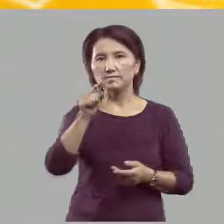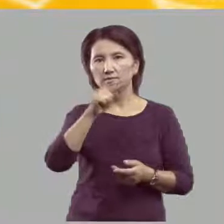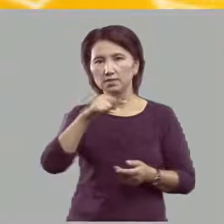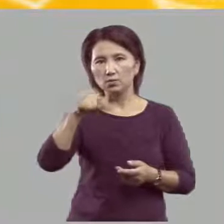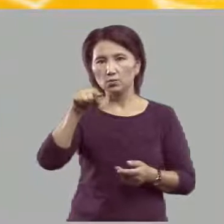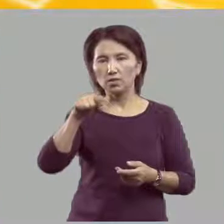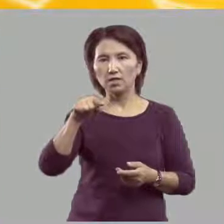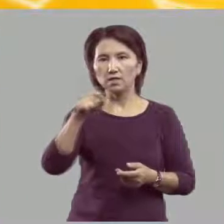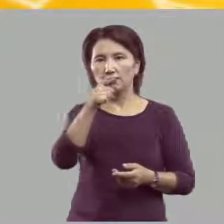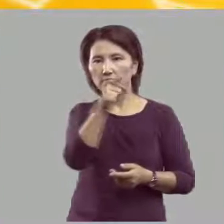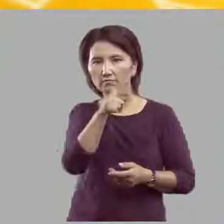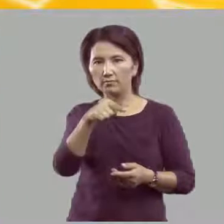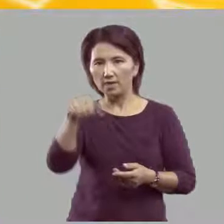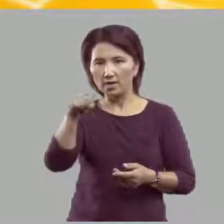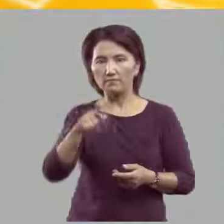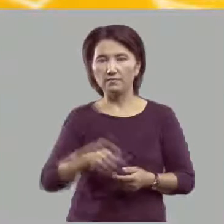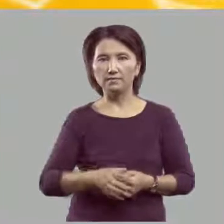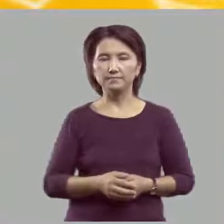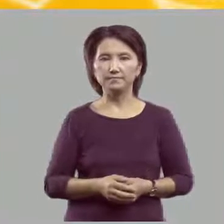вправо,